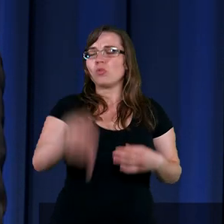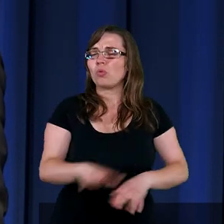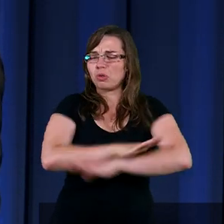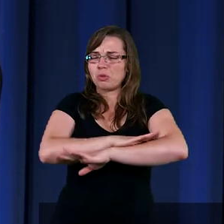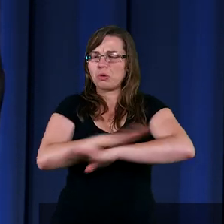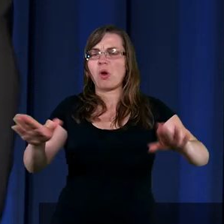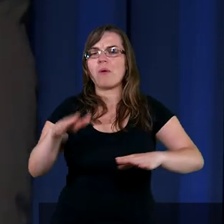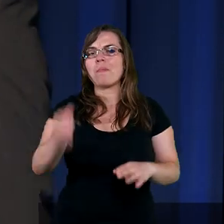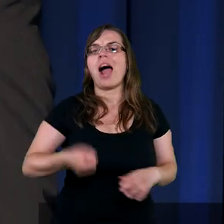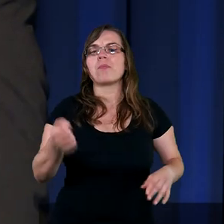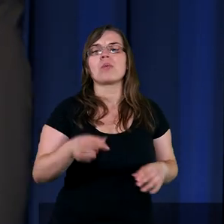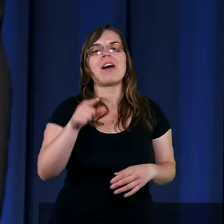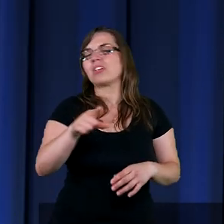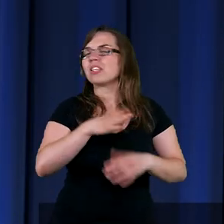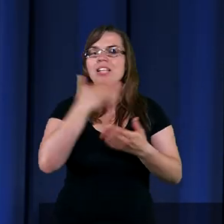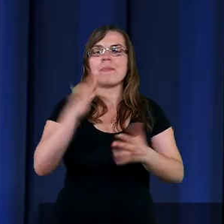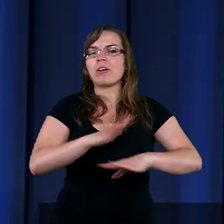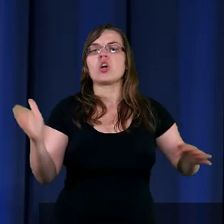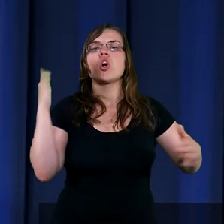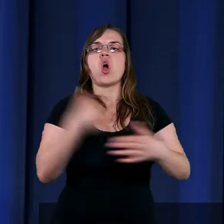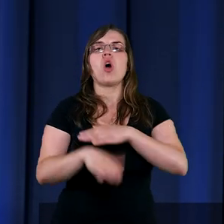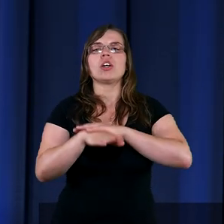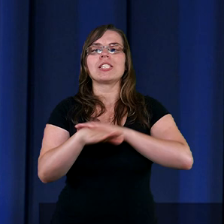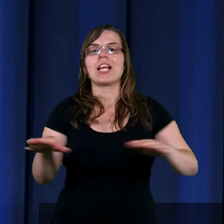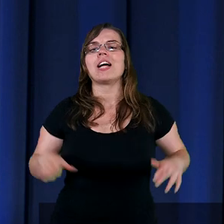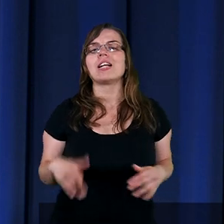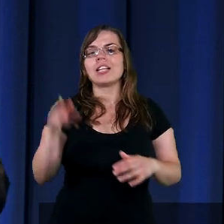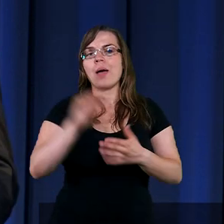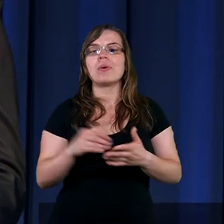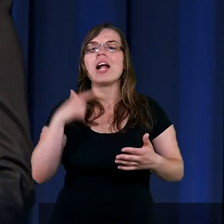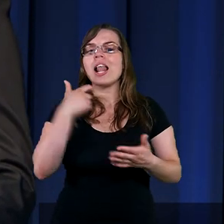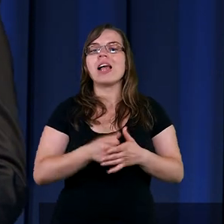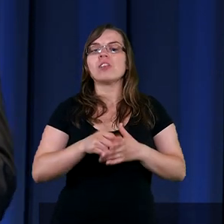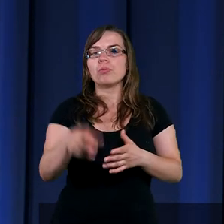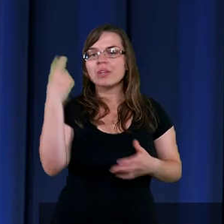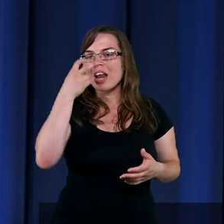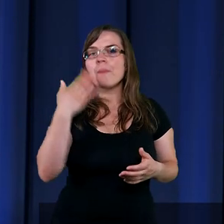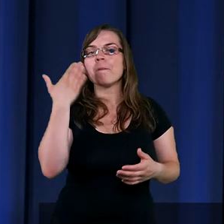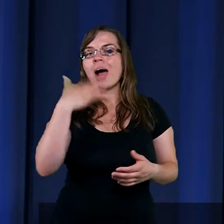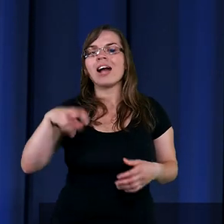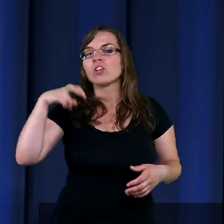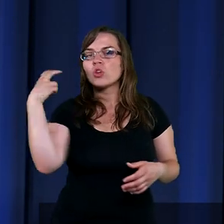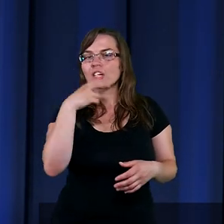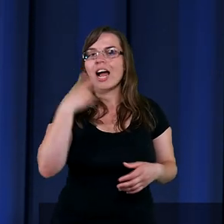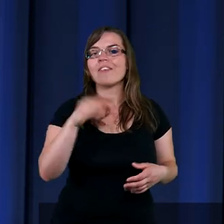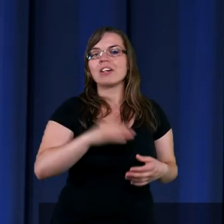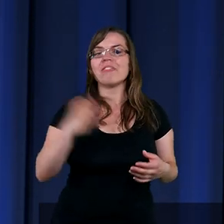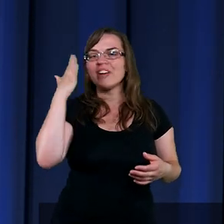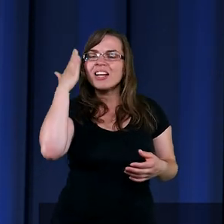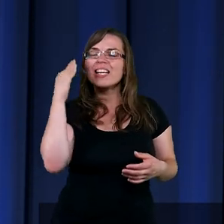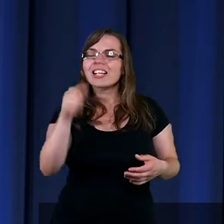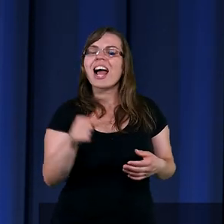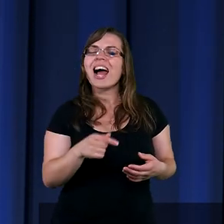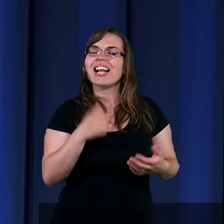koniec Paweł, to tu jest, teraz już jest koniec z nim. Napisał listy, które do dzisiejszego dnia czytamy. Bardzo ciekawe, wiecie, ta